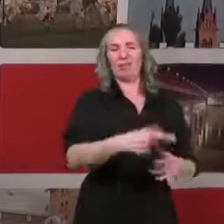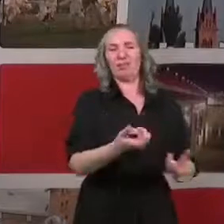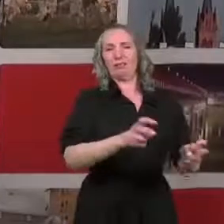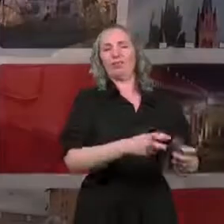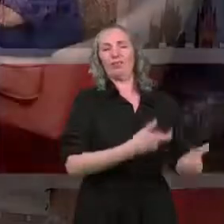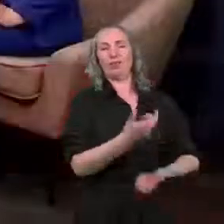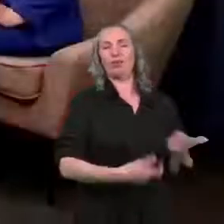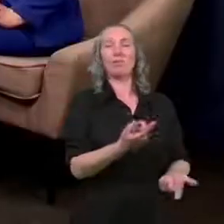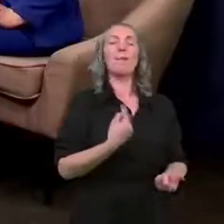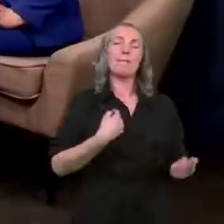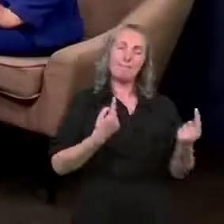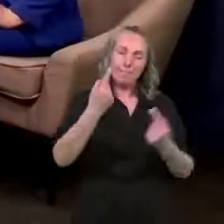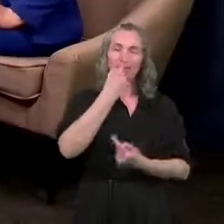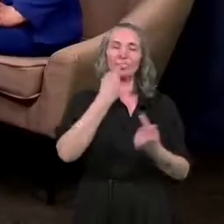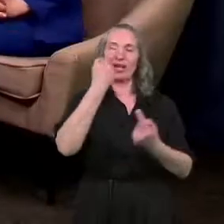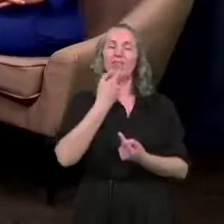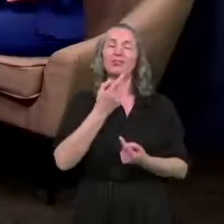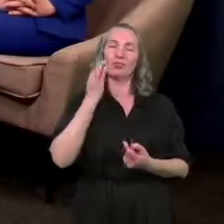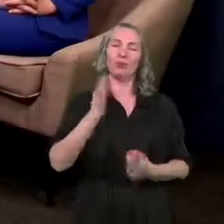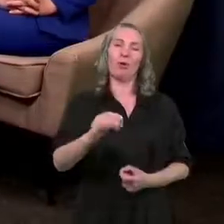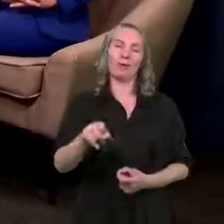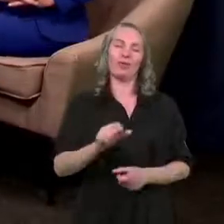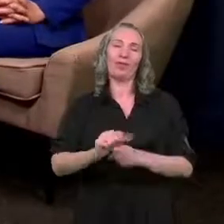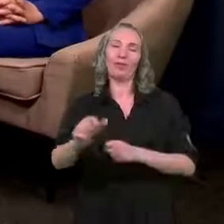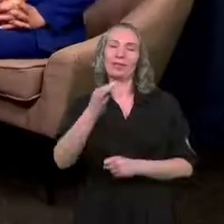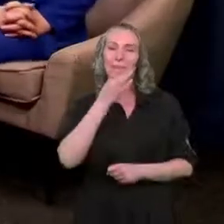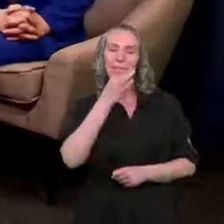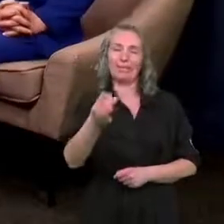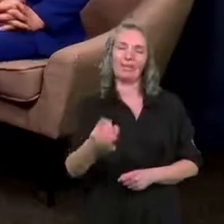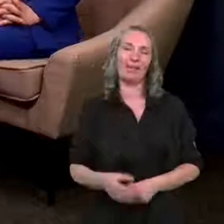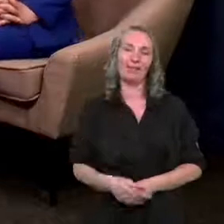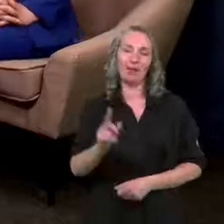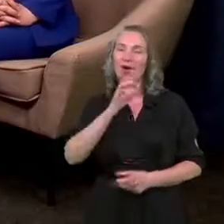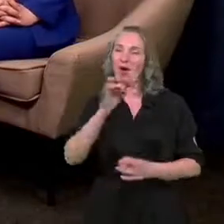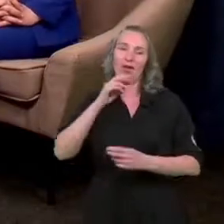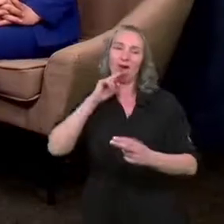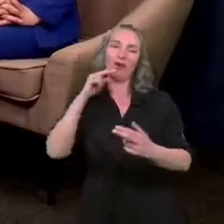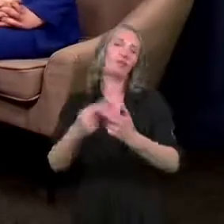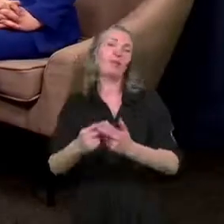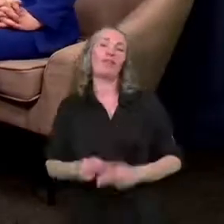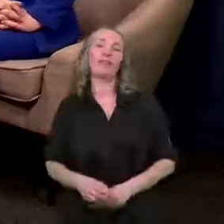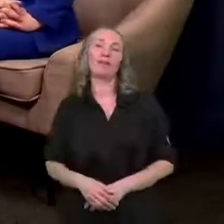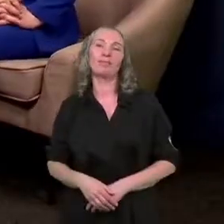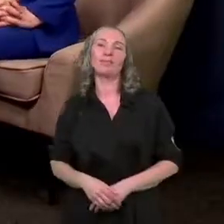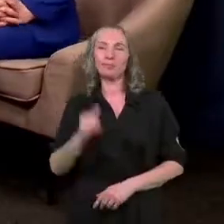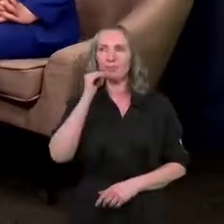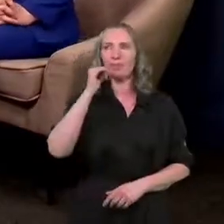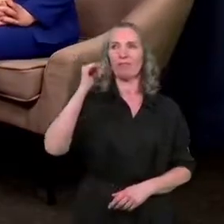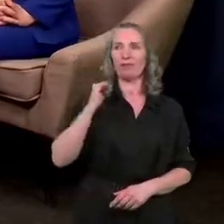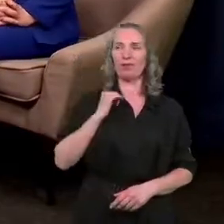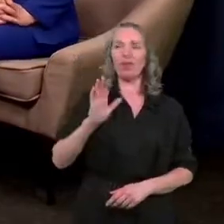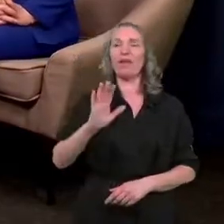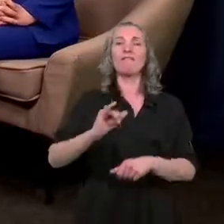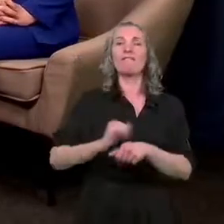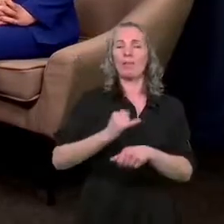A myśleliśmy, myśleliśmy. Znakomite pytanie. Od razu Pani Izie odpowiadam, że wczoraj, nie w